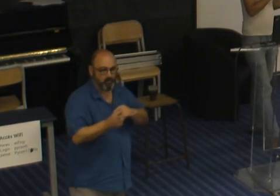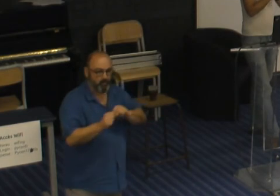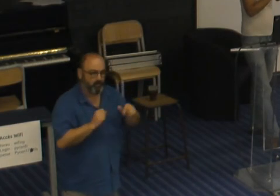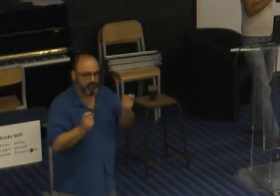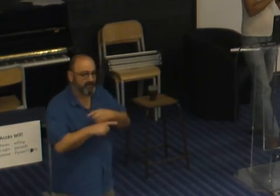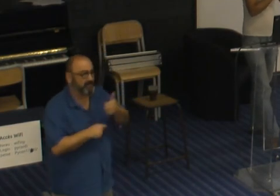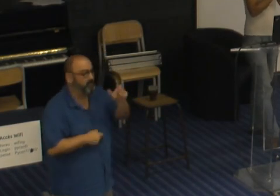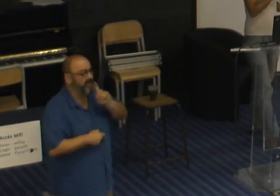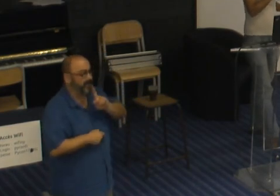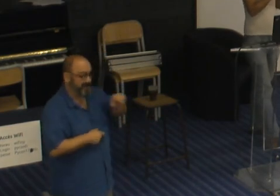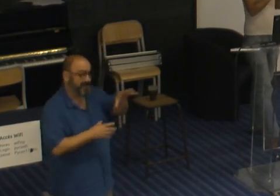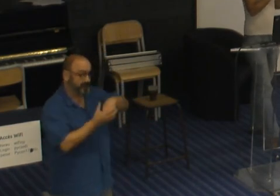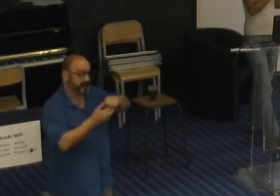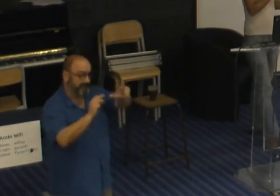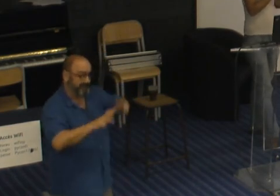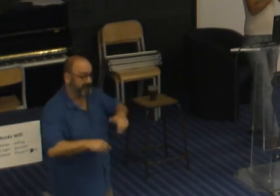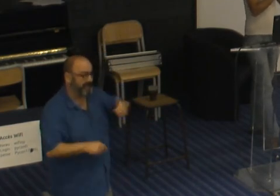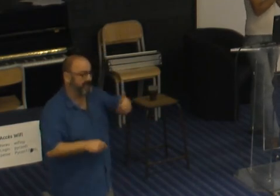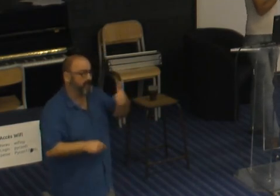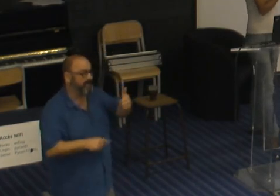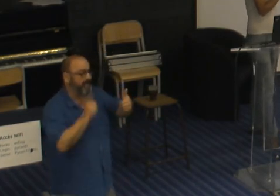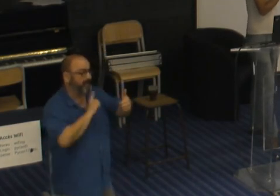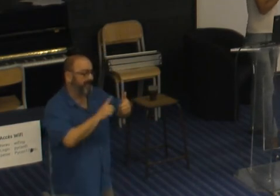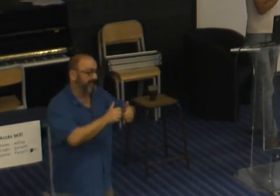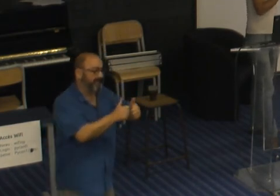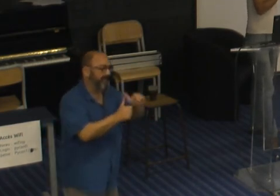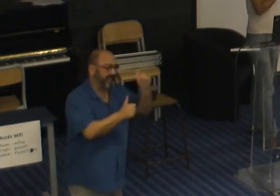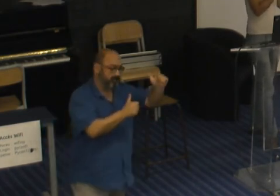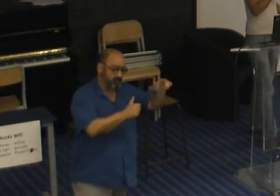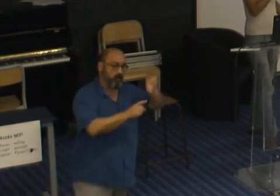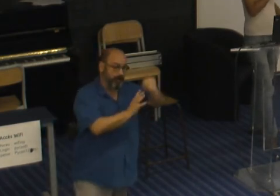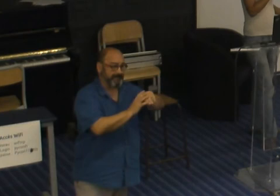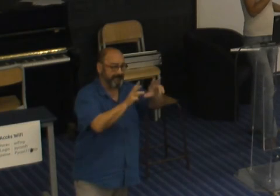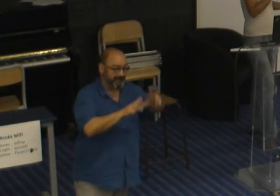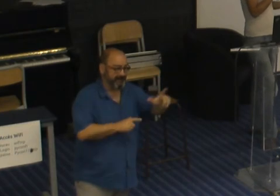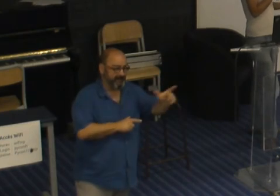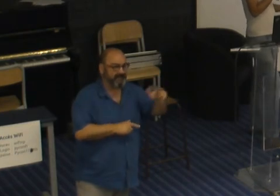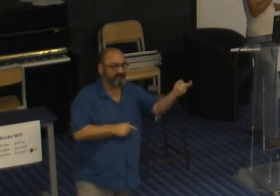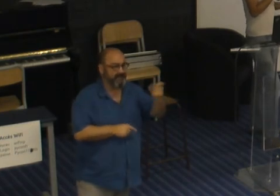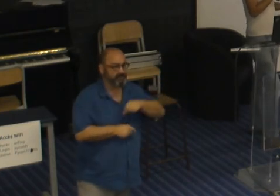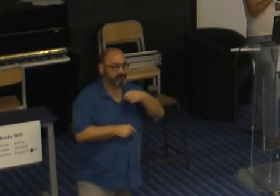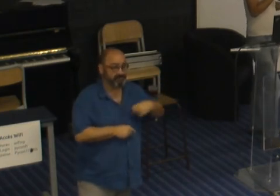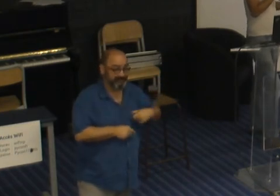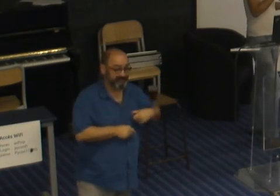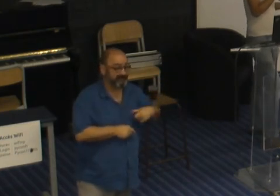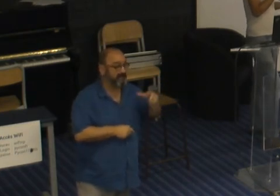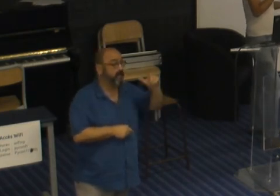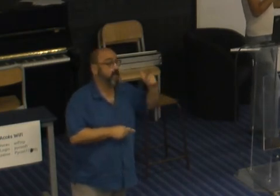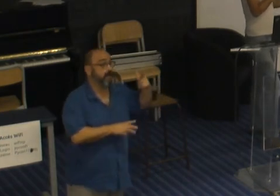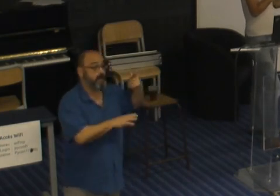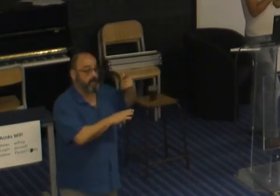qui est une fille dans la tech et qui a une de ses amies qui est une étrangère fille dans la tech qui vient de Chine et en fait la première chose qu'elle a faite